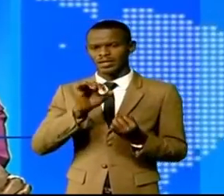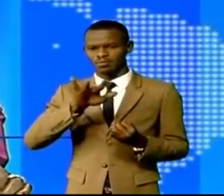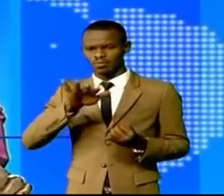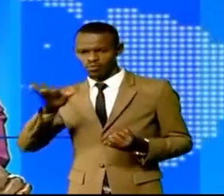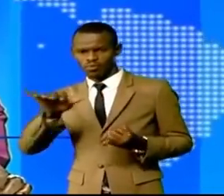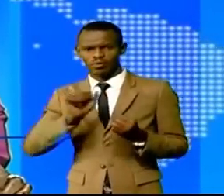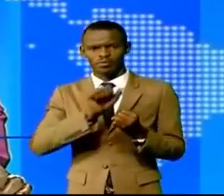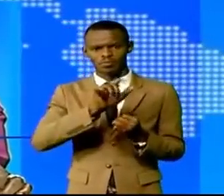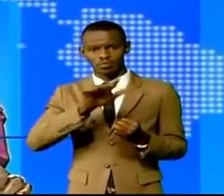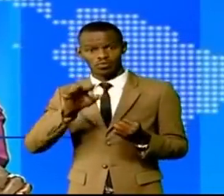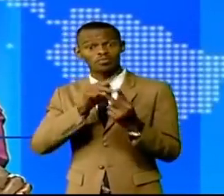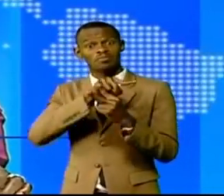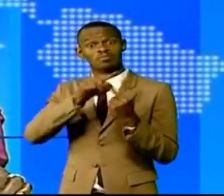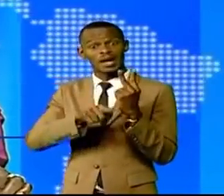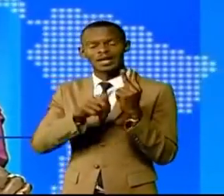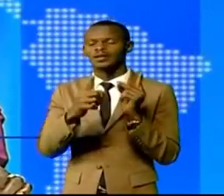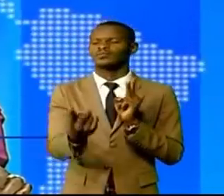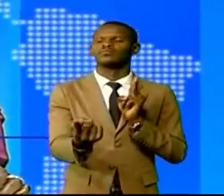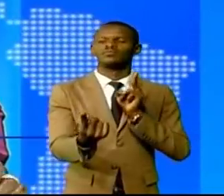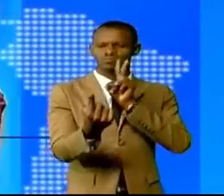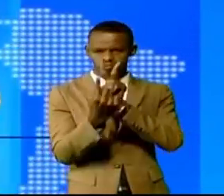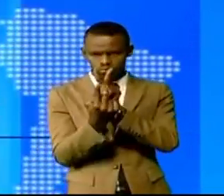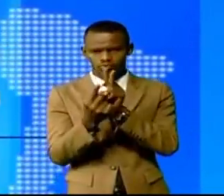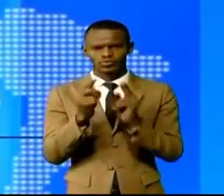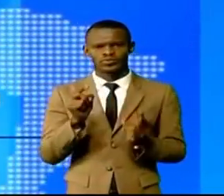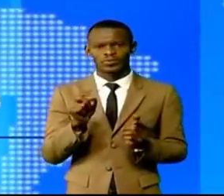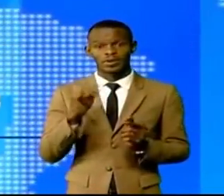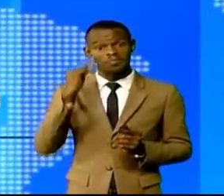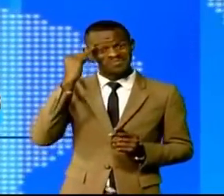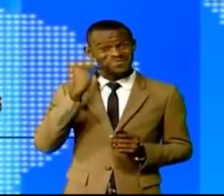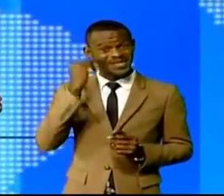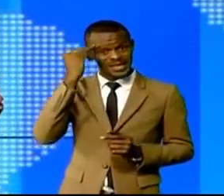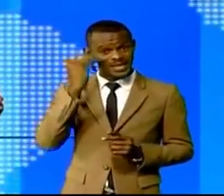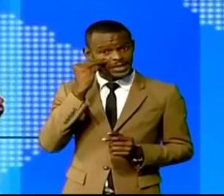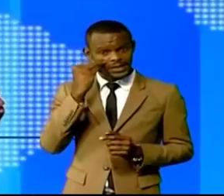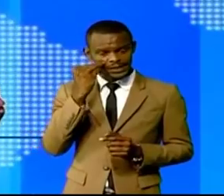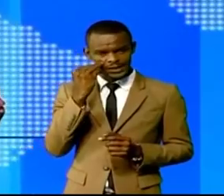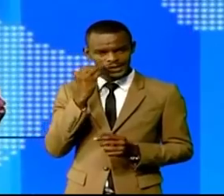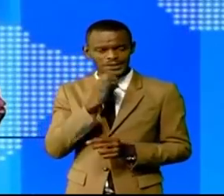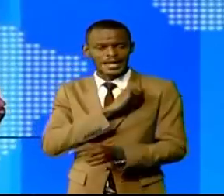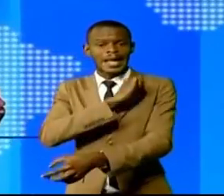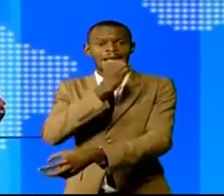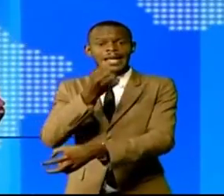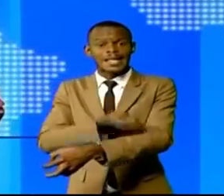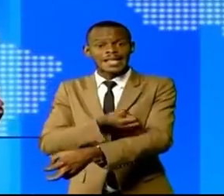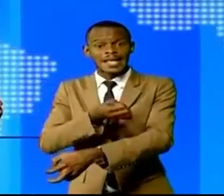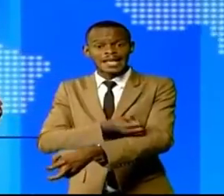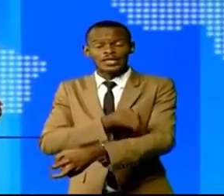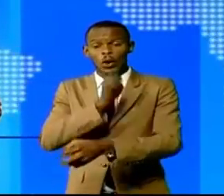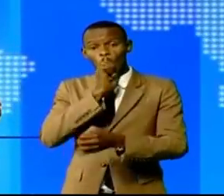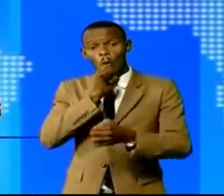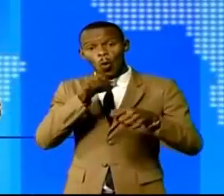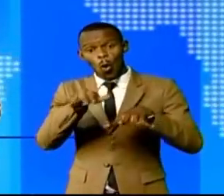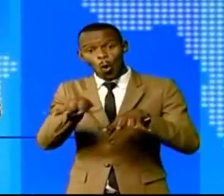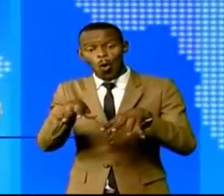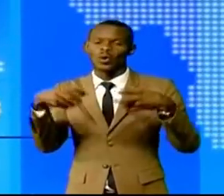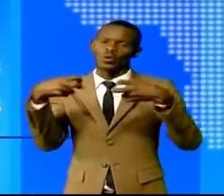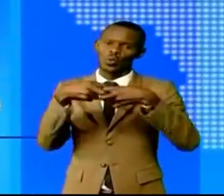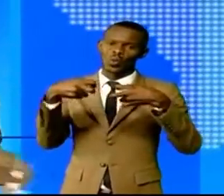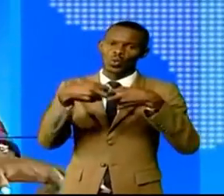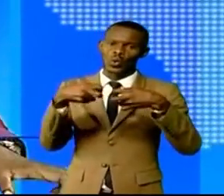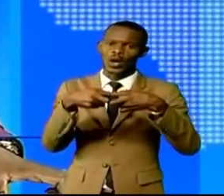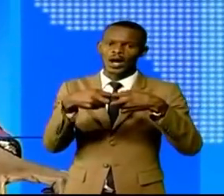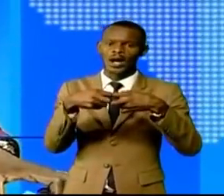et Électricité, Olivier Mouenze, qui, bien avant, a eu une séance de travail avec le député national Nanobemba